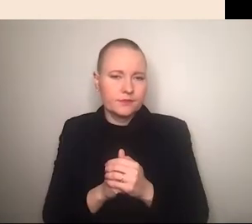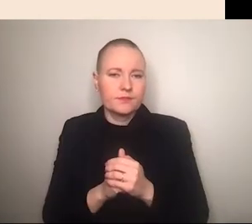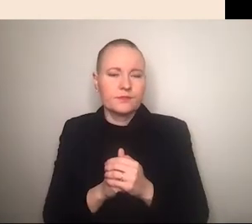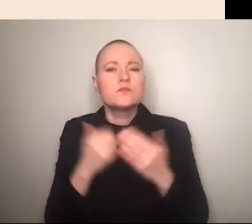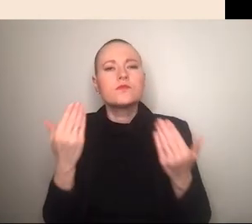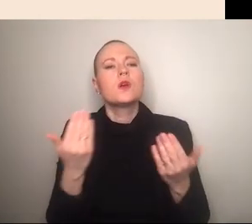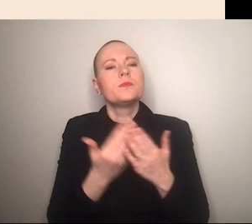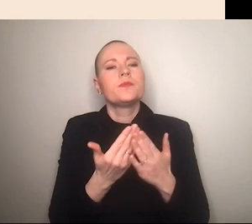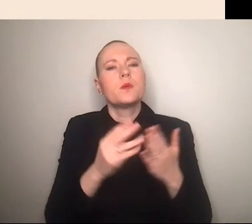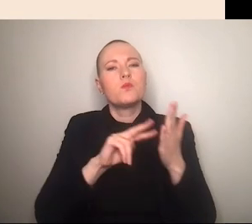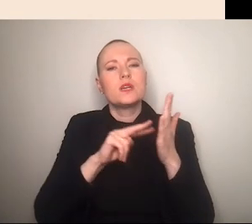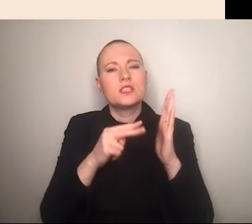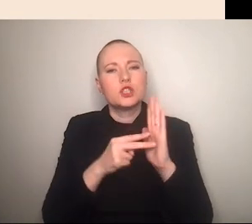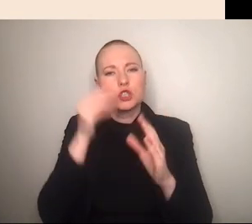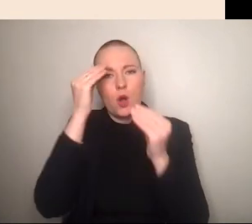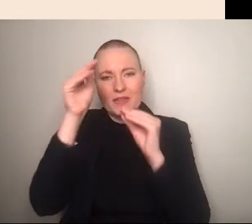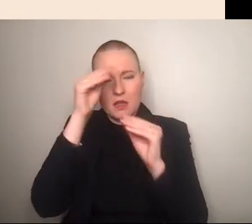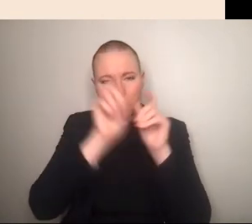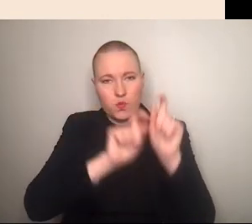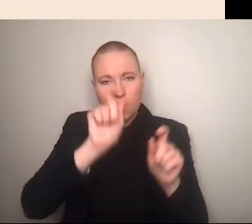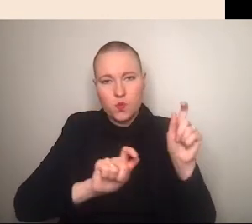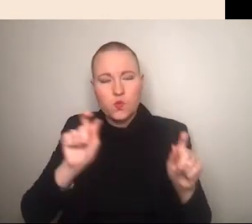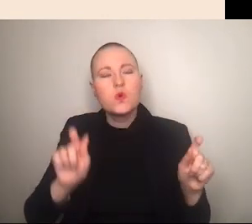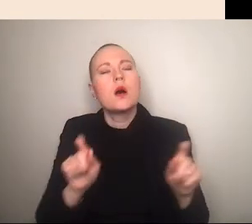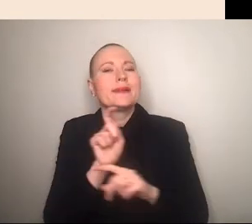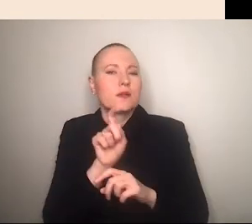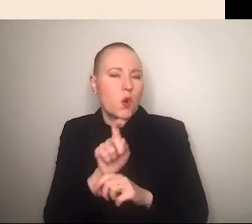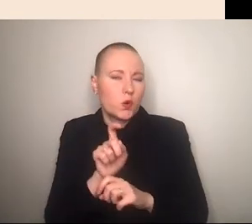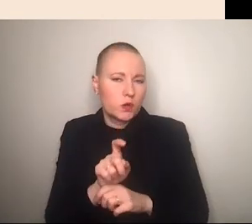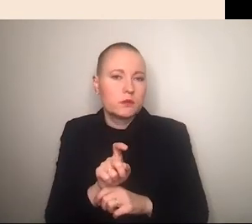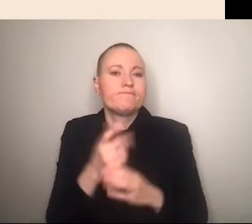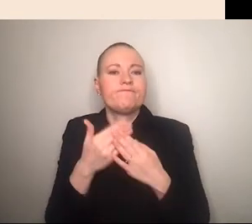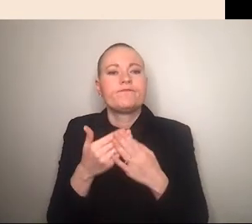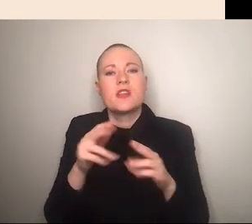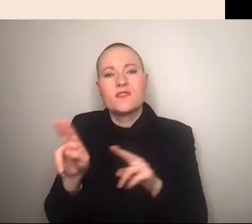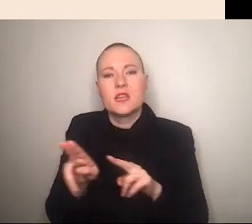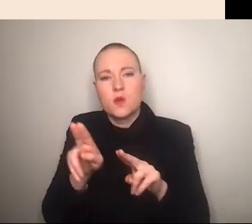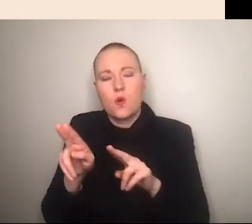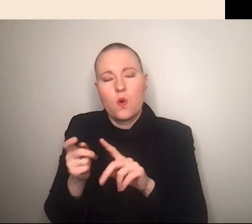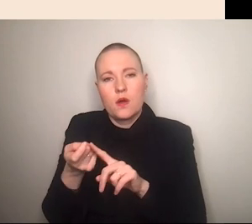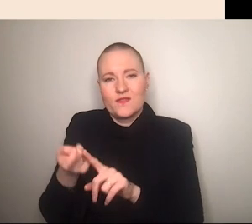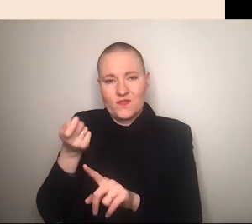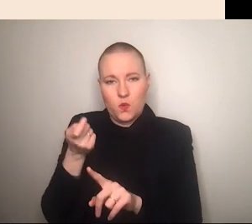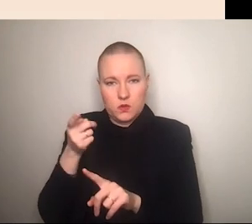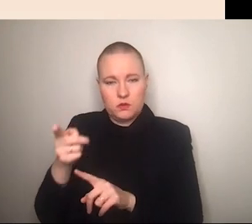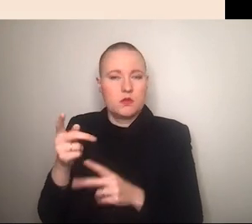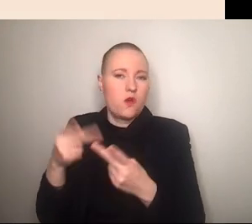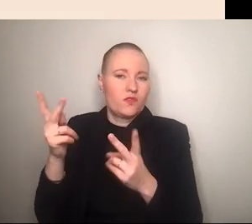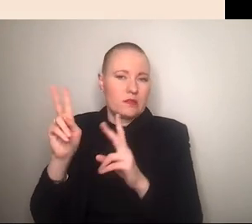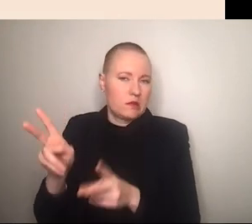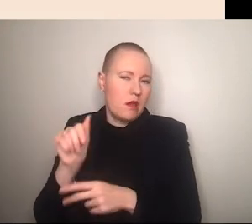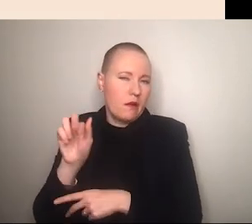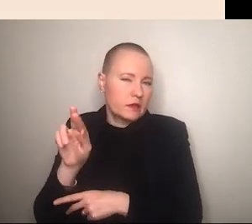politische kommentatorin auf tik tok auf ein video der es von eines öffentlich rechtlichen